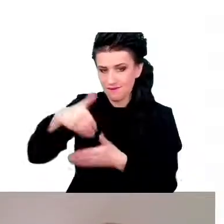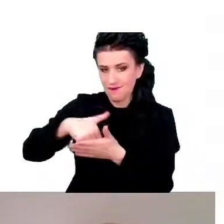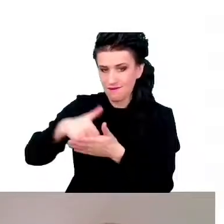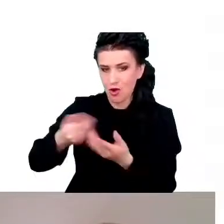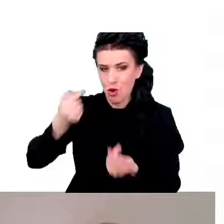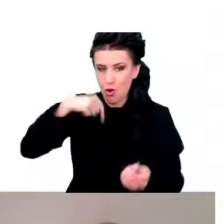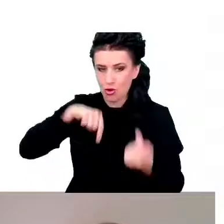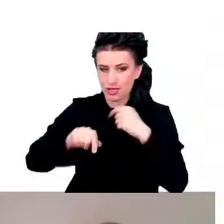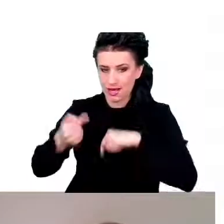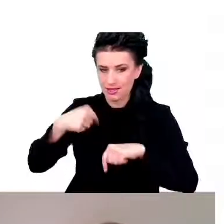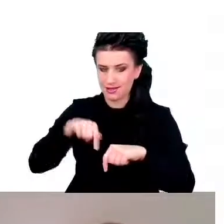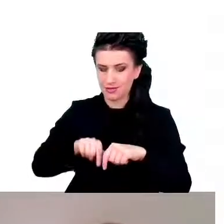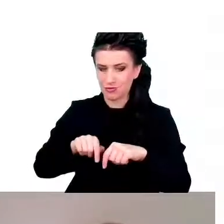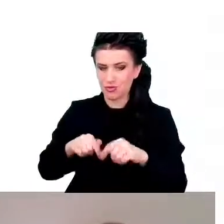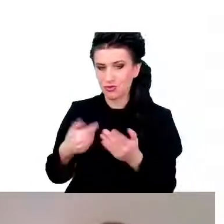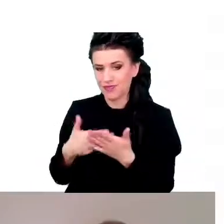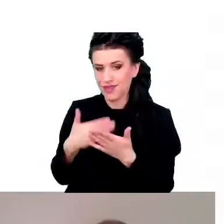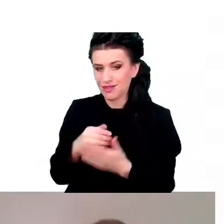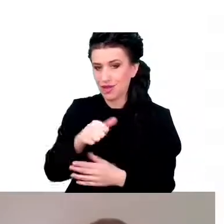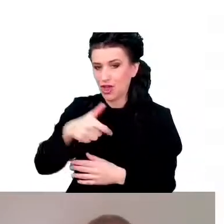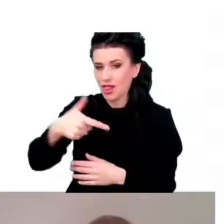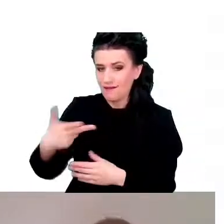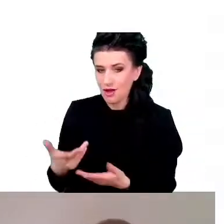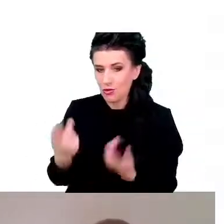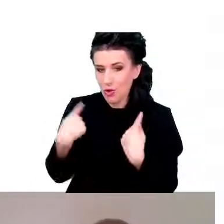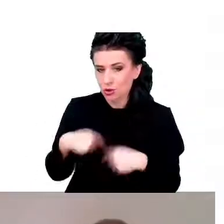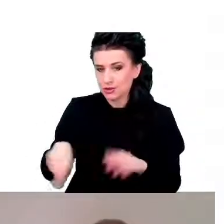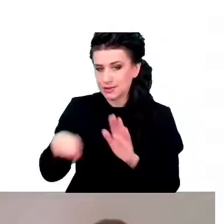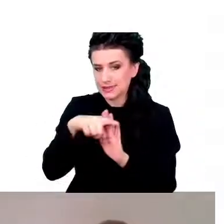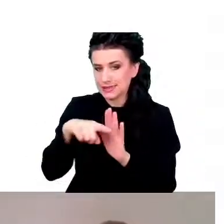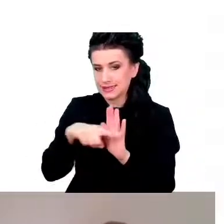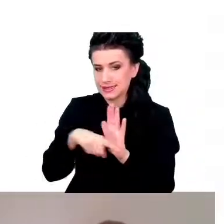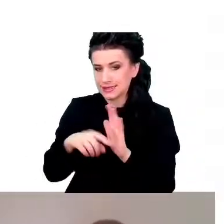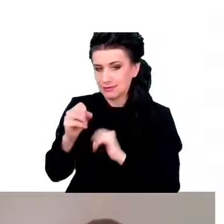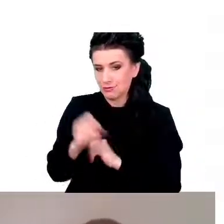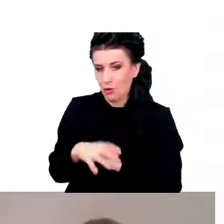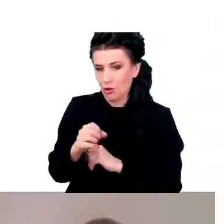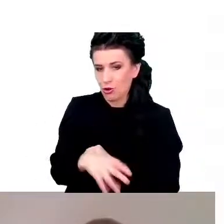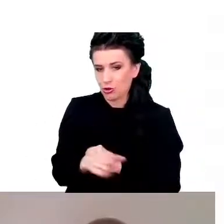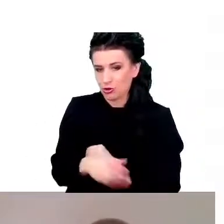starzenie jest procesem negatywnym i skutkuje pogorszeniem właściwości,